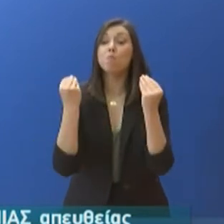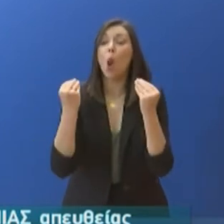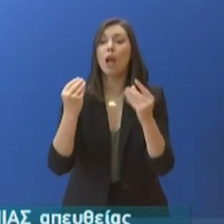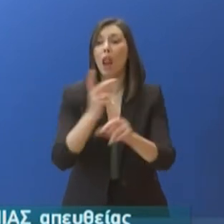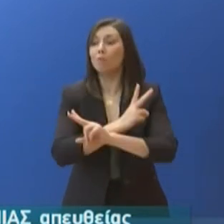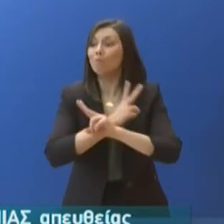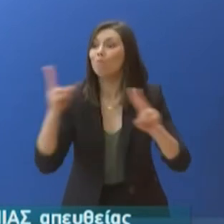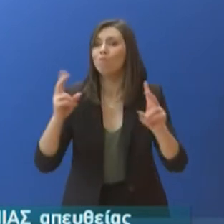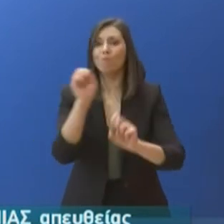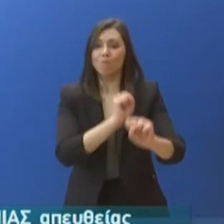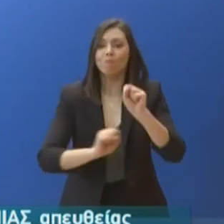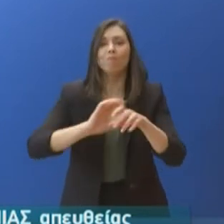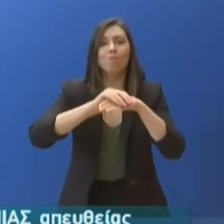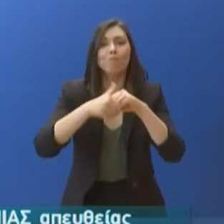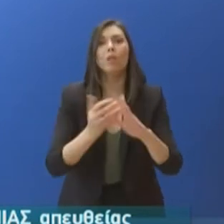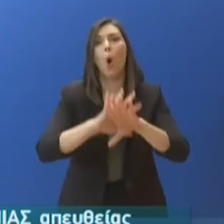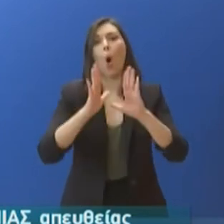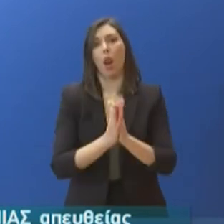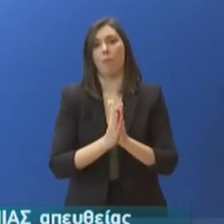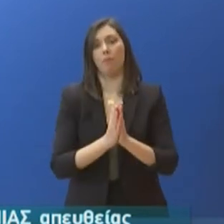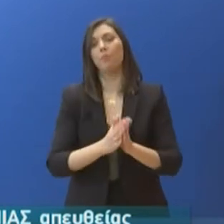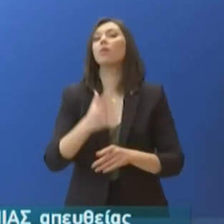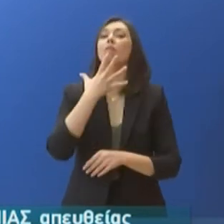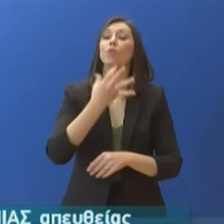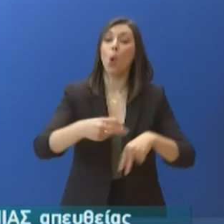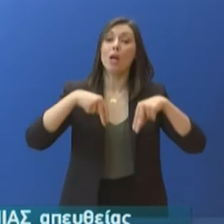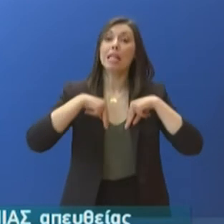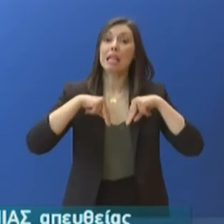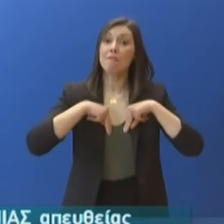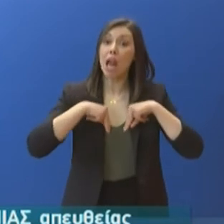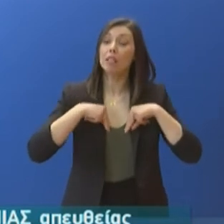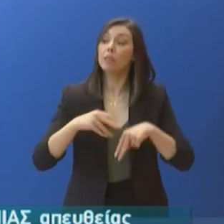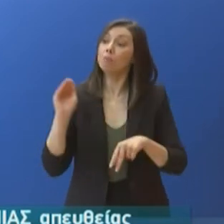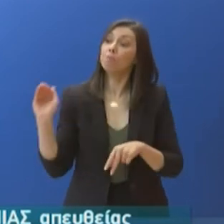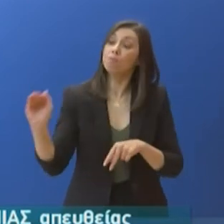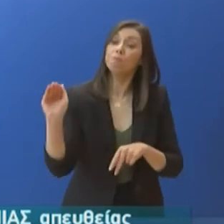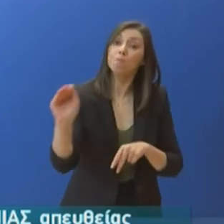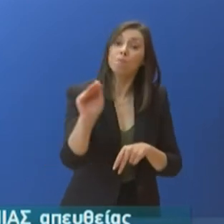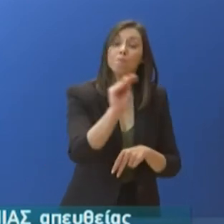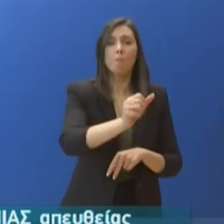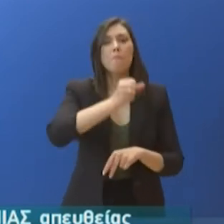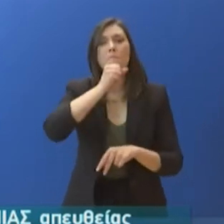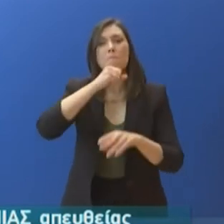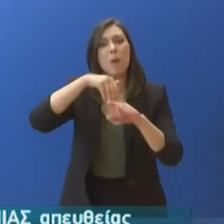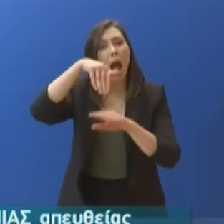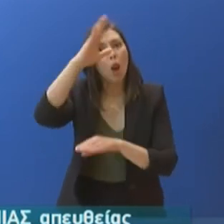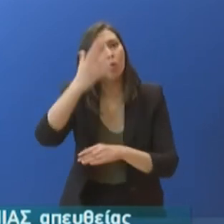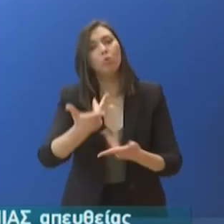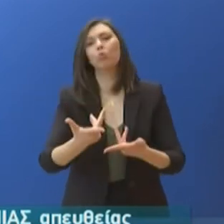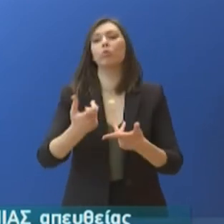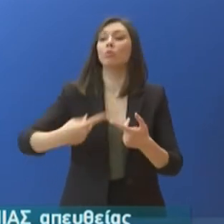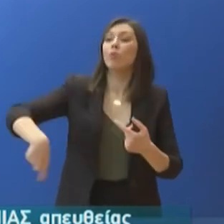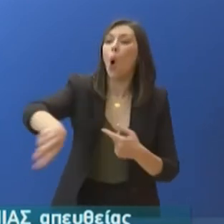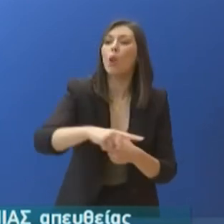αρμόδια επιτροπή και κατά επέκταση η κυβέρνηση απευθύνουμε στους ηλικιωμένους και τους συμπολίτες μας που ανήκουν σε ευπαθείς ομάδες ισχυρή